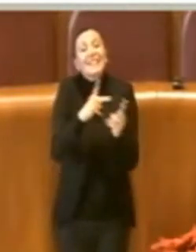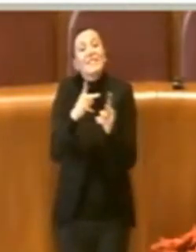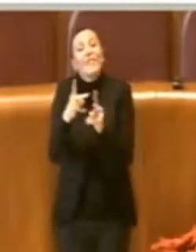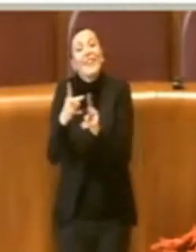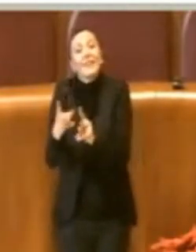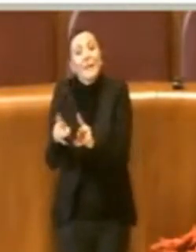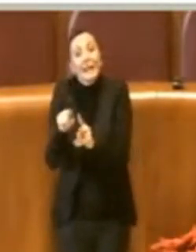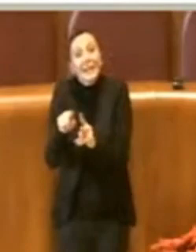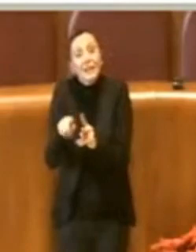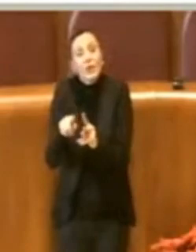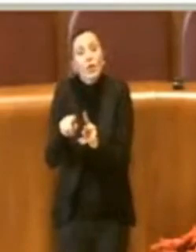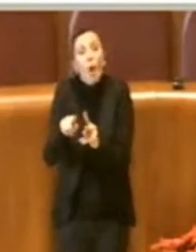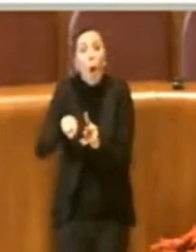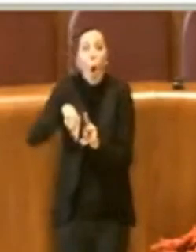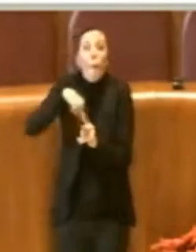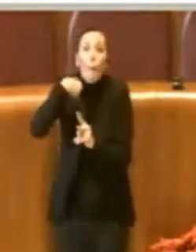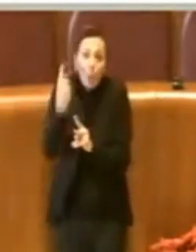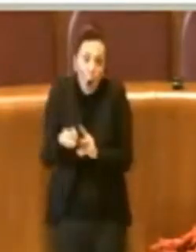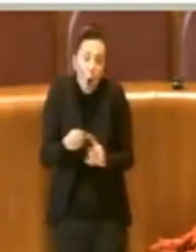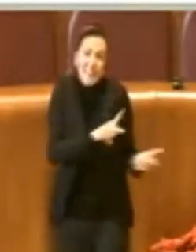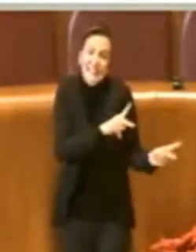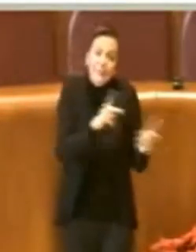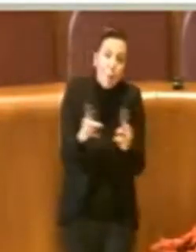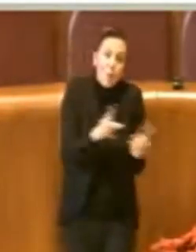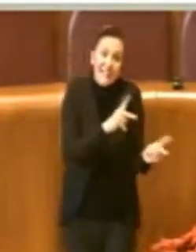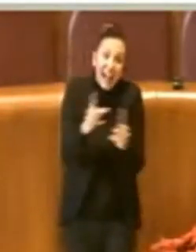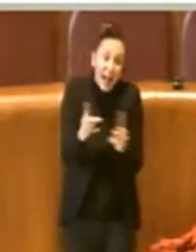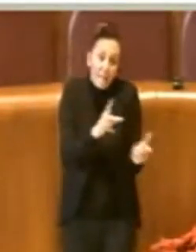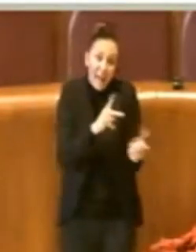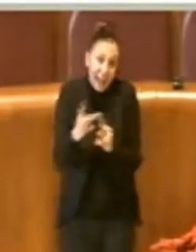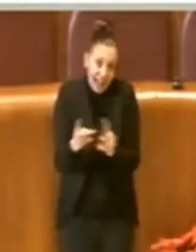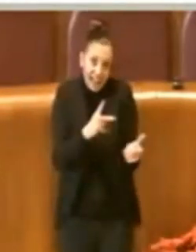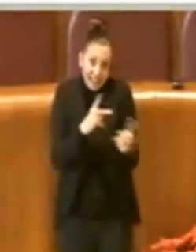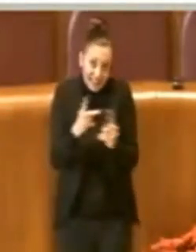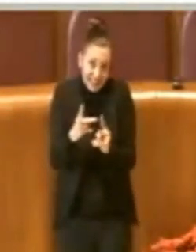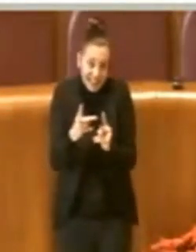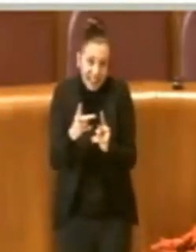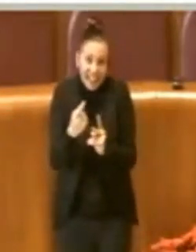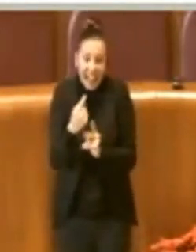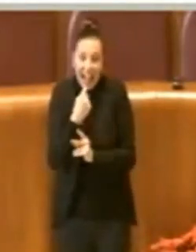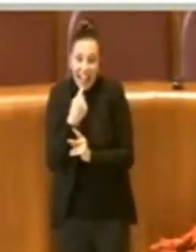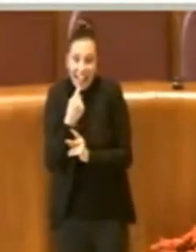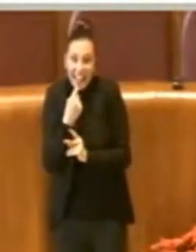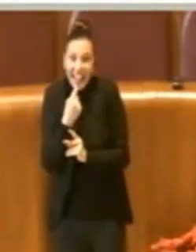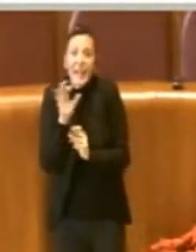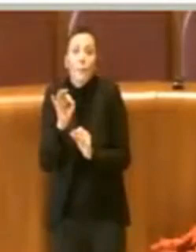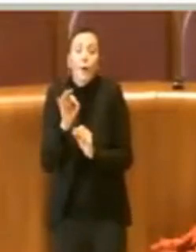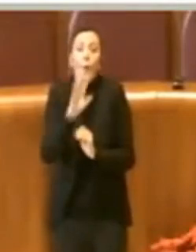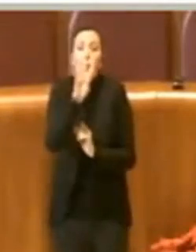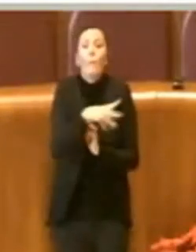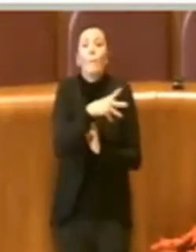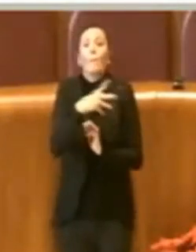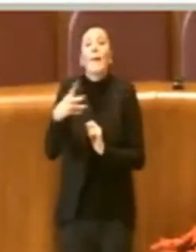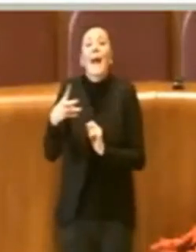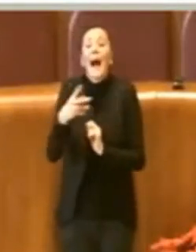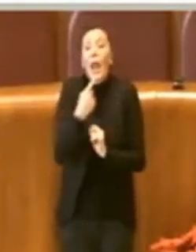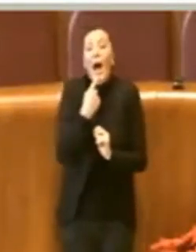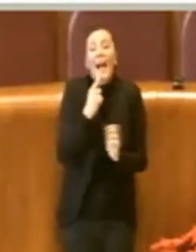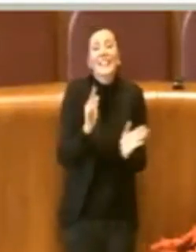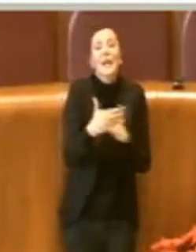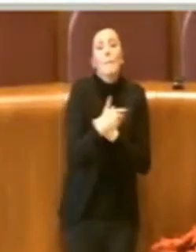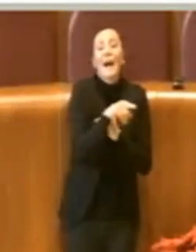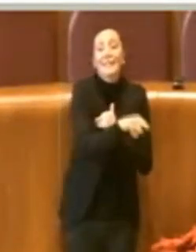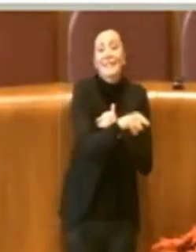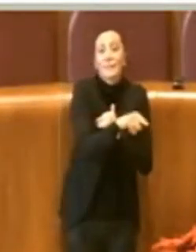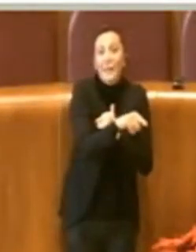gli eventuali spostamenti e quant'altro insomma vengono rimessi alla discrezionalità del piano sedi al dipartimento quindi viene